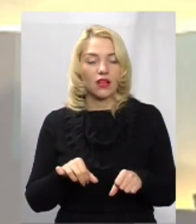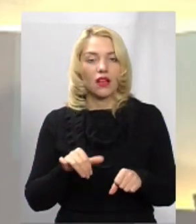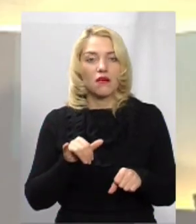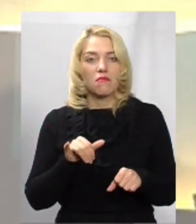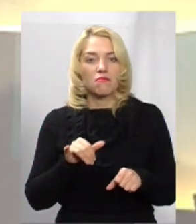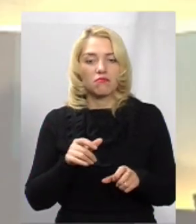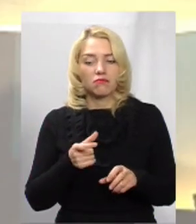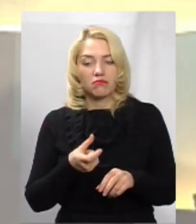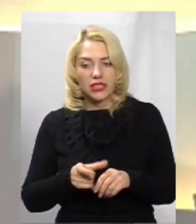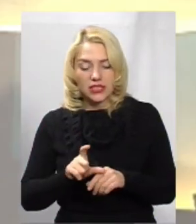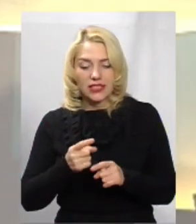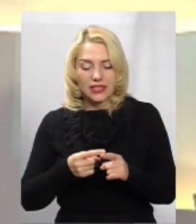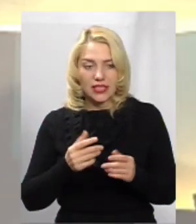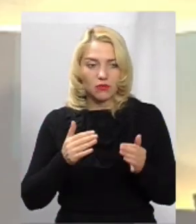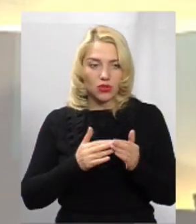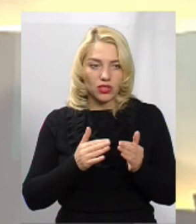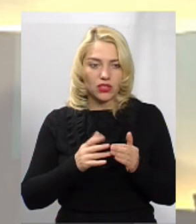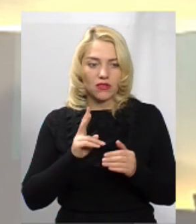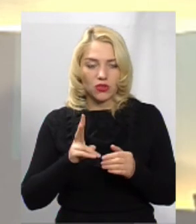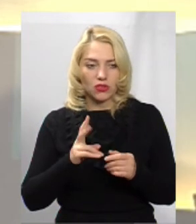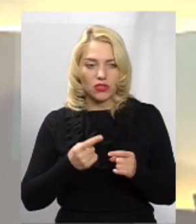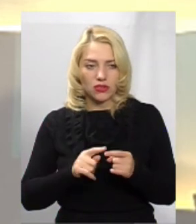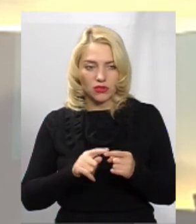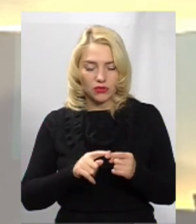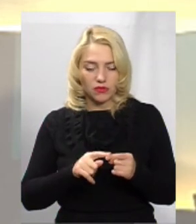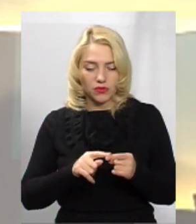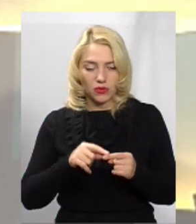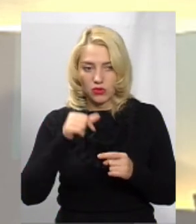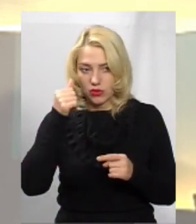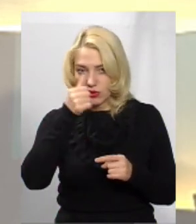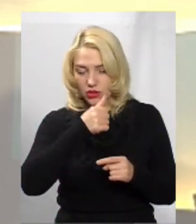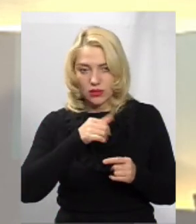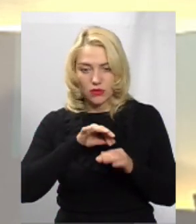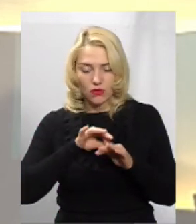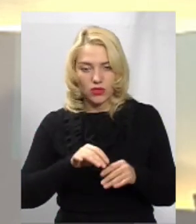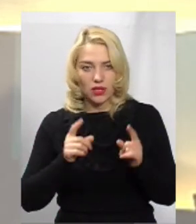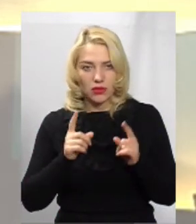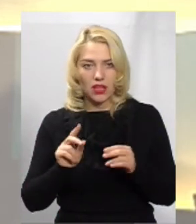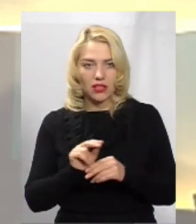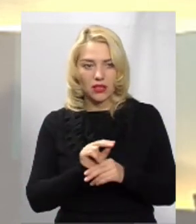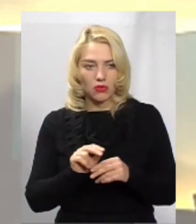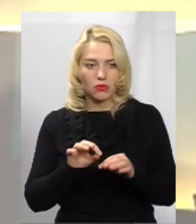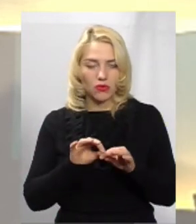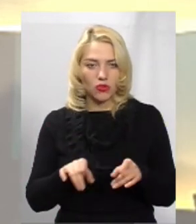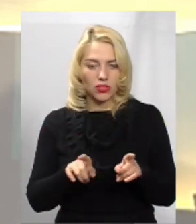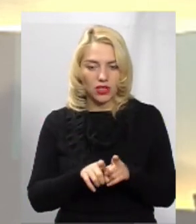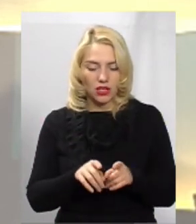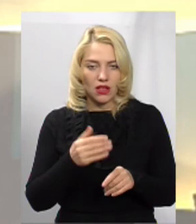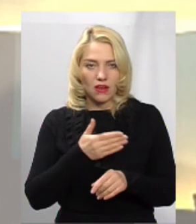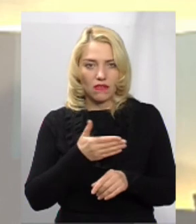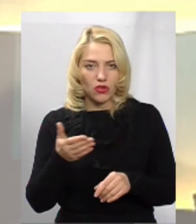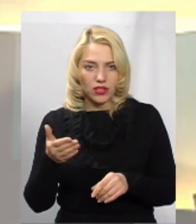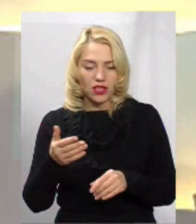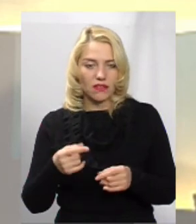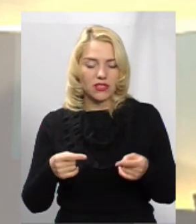Переважна більшість тих будинків, які 50 з тих будинків цього року проходять капітальний ремонт, проходять саме так. Вони визначають